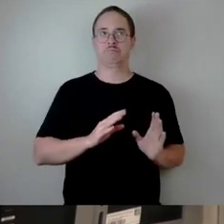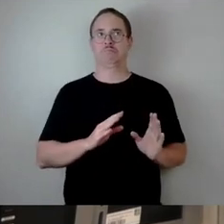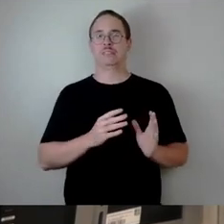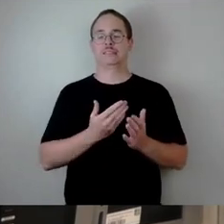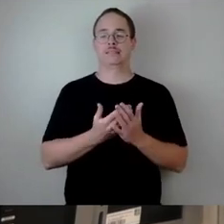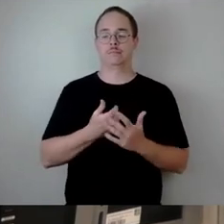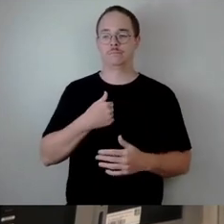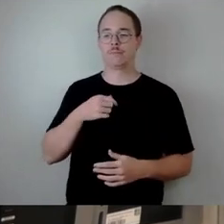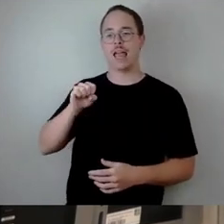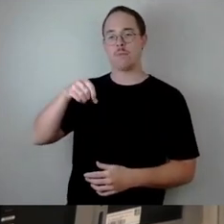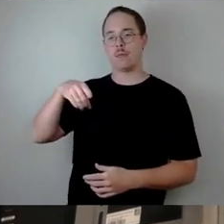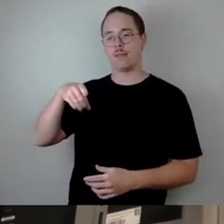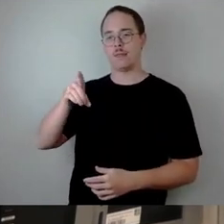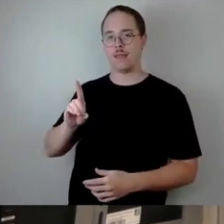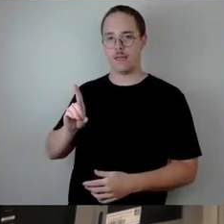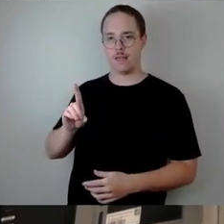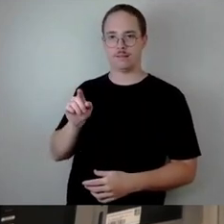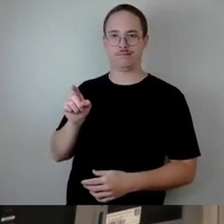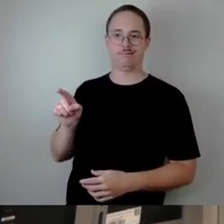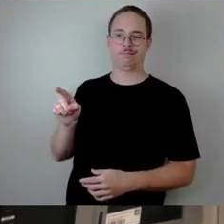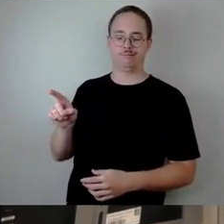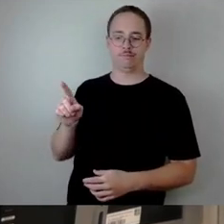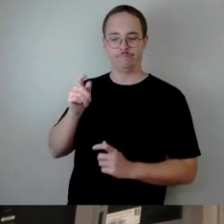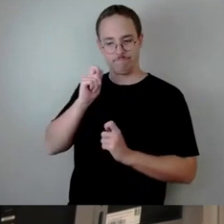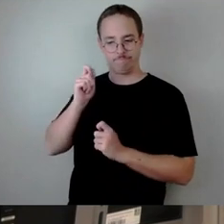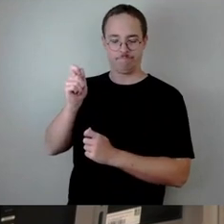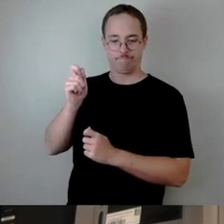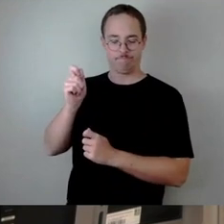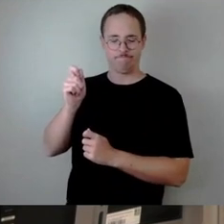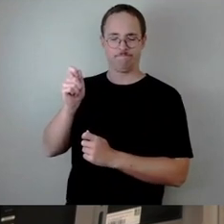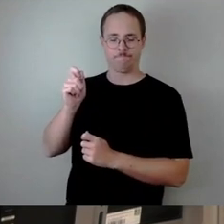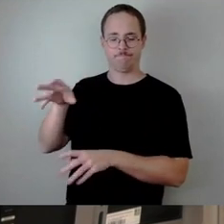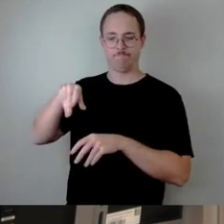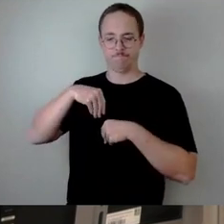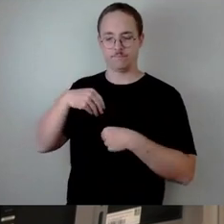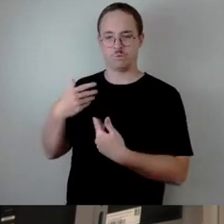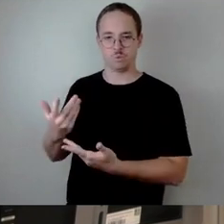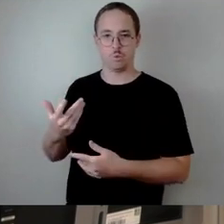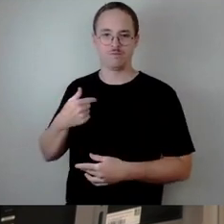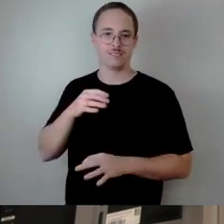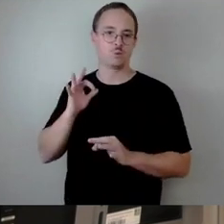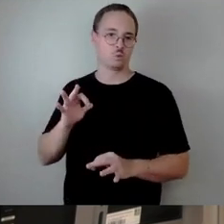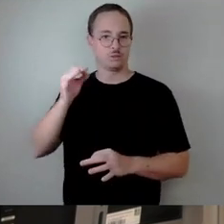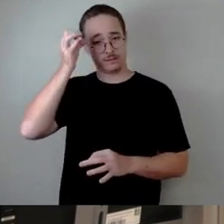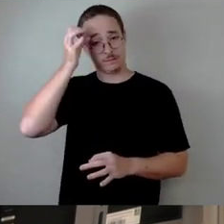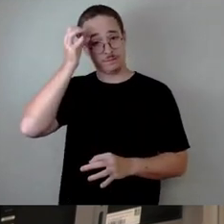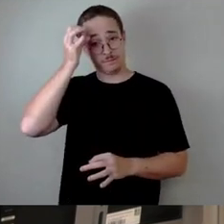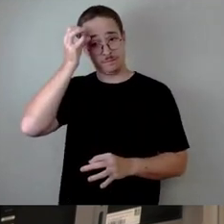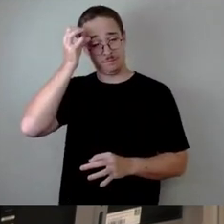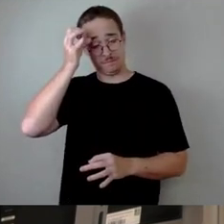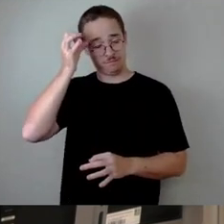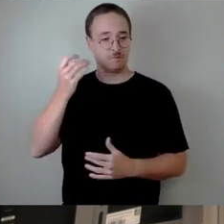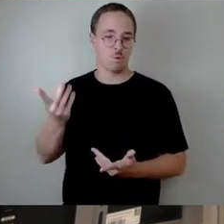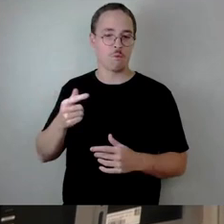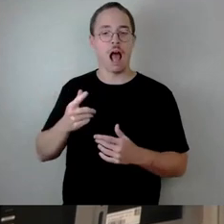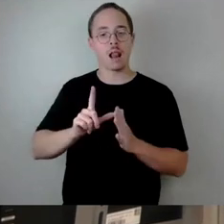noch mal um ein halbes Jahr verlängert wird. Meine Überlegung dabei ist diejenige, da kam dieser Ausdruck Brücken bauen, die